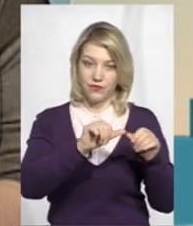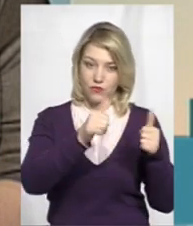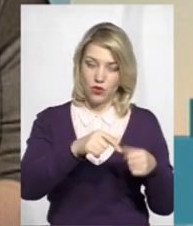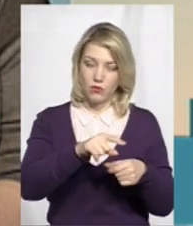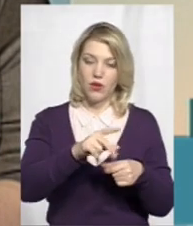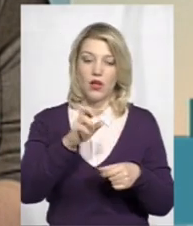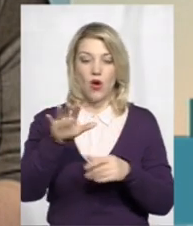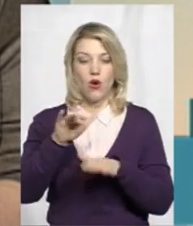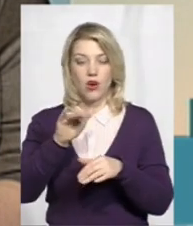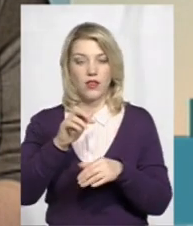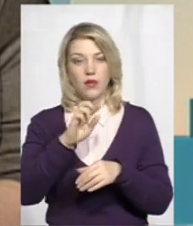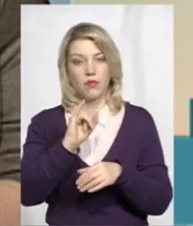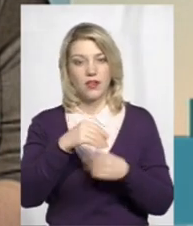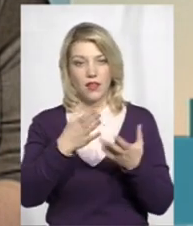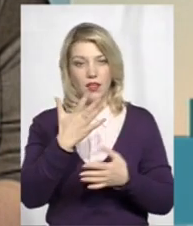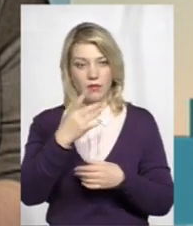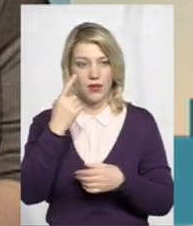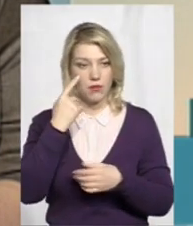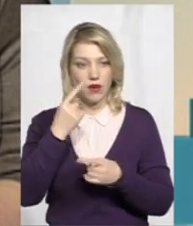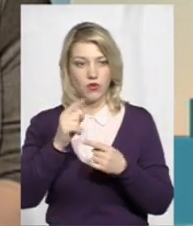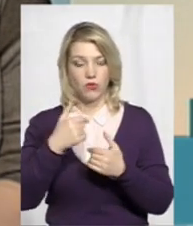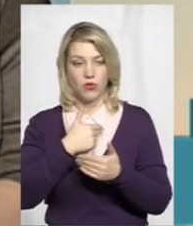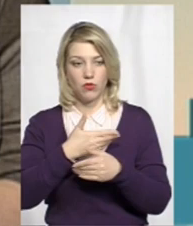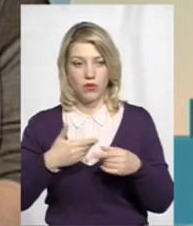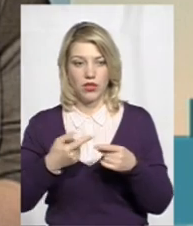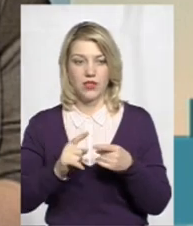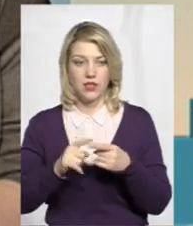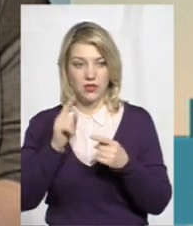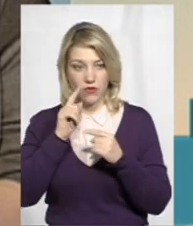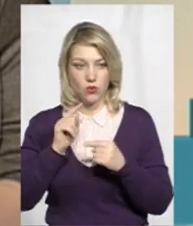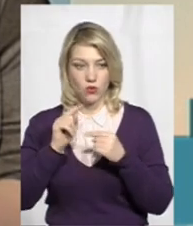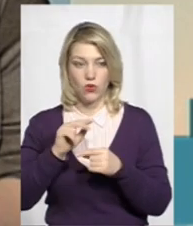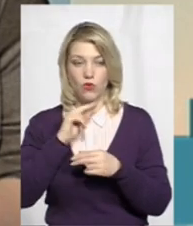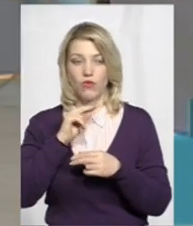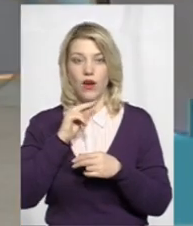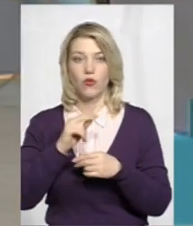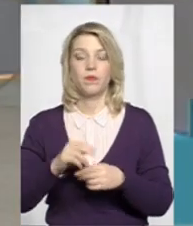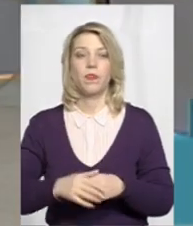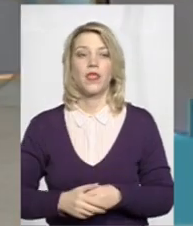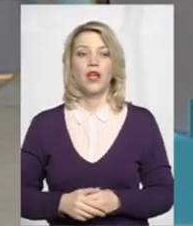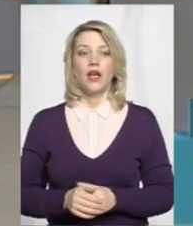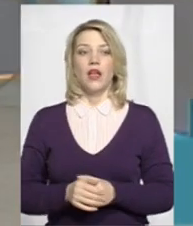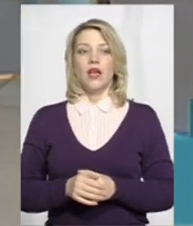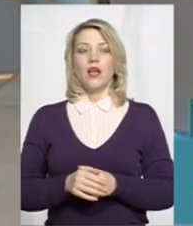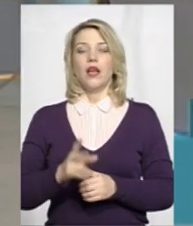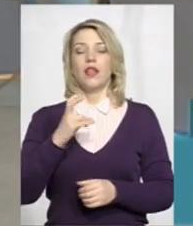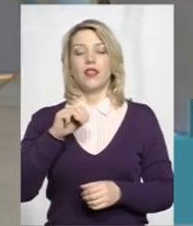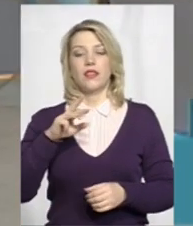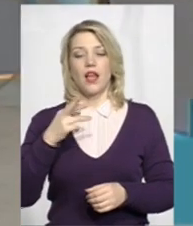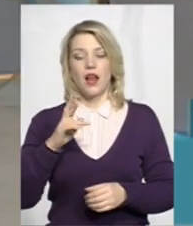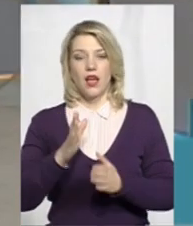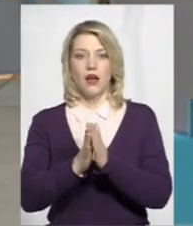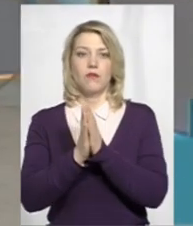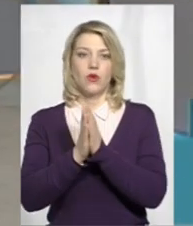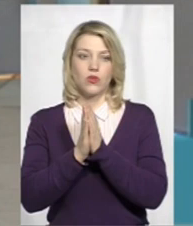принести тільки 5 балів. І тому ми на це звернули увагу. Пані Наталія, прошу ви, будь ласка, поясніть,